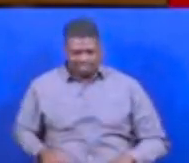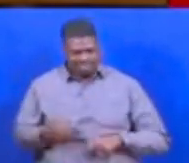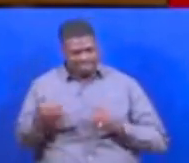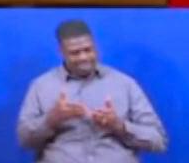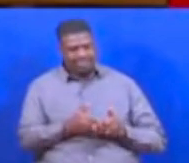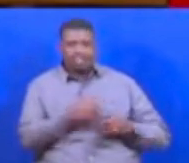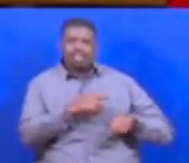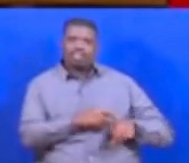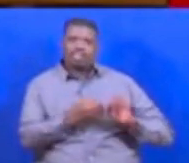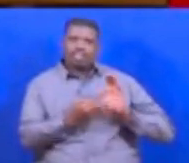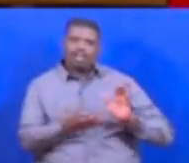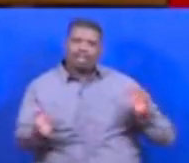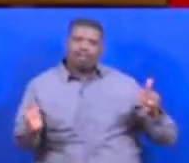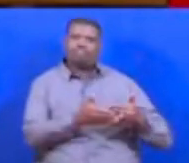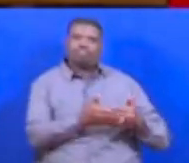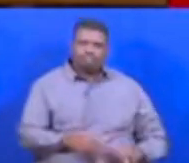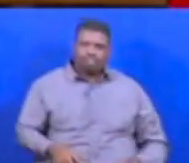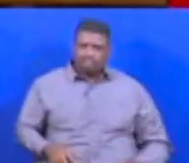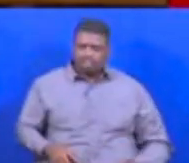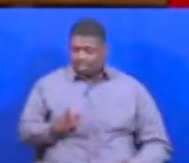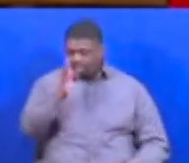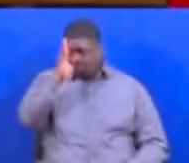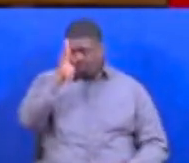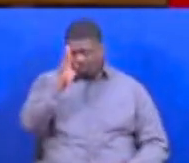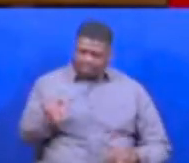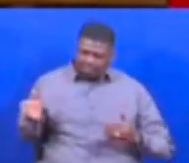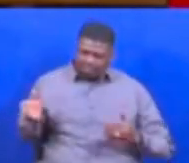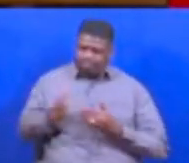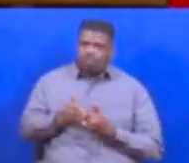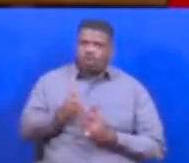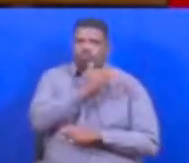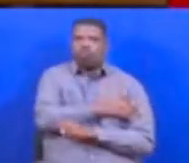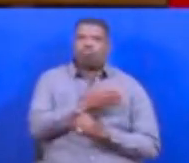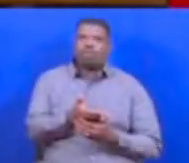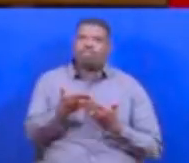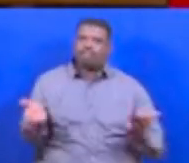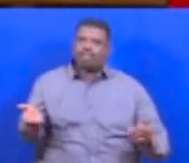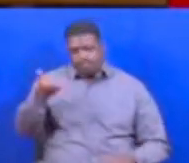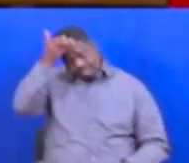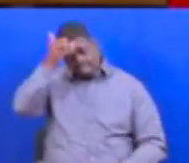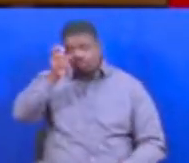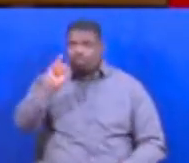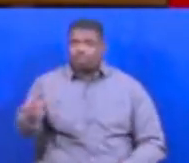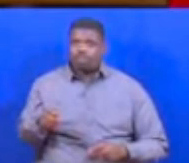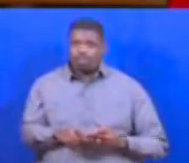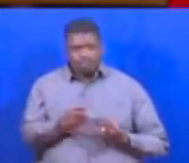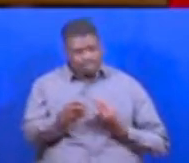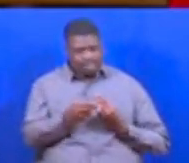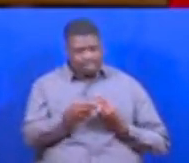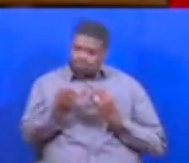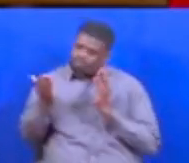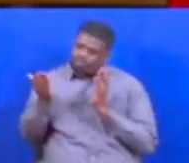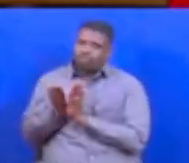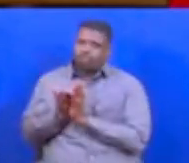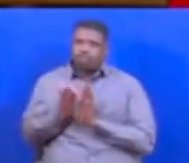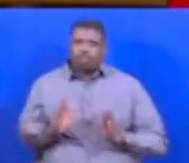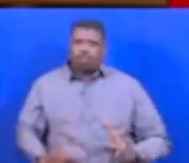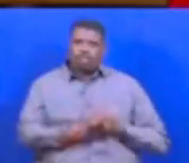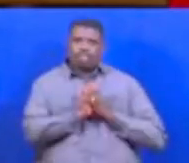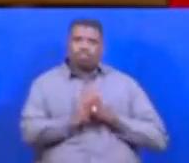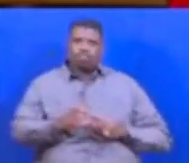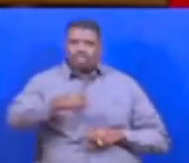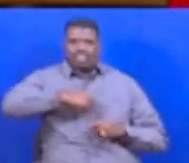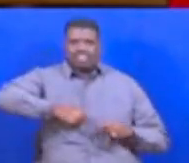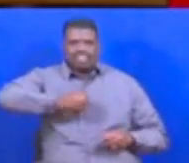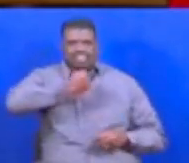Akifika jioni huduma hakuna Wakati tunamanesi wa mesoma Tunamadaktari wa mesoma Wakijiunga Sisi